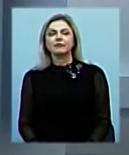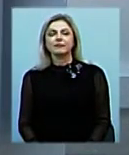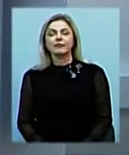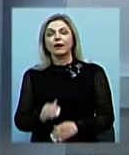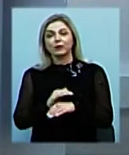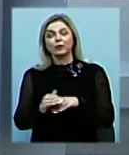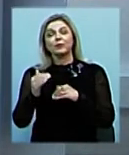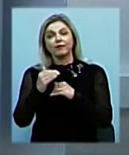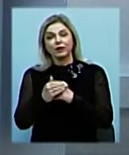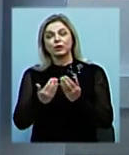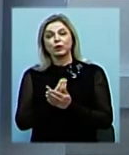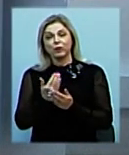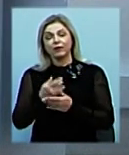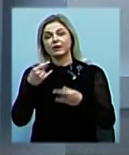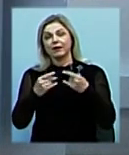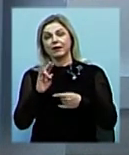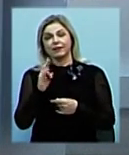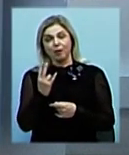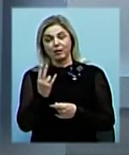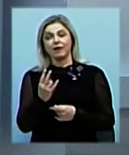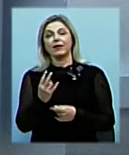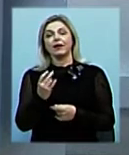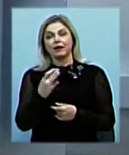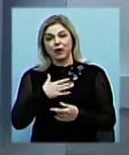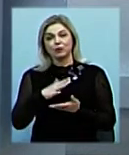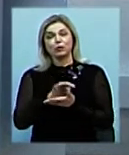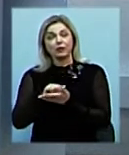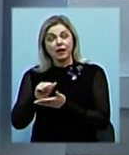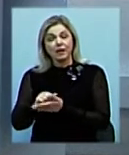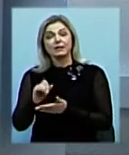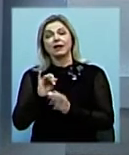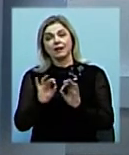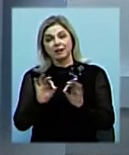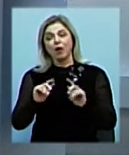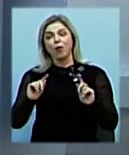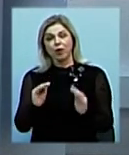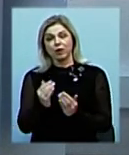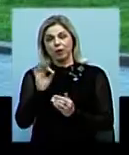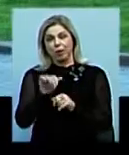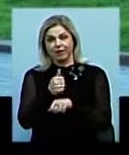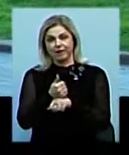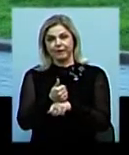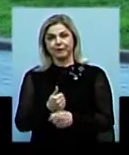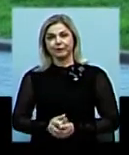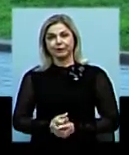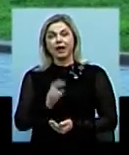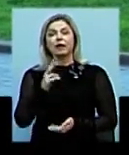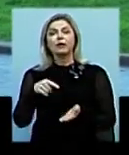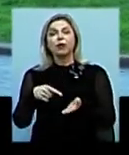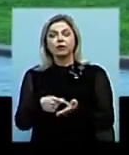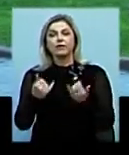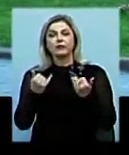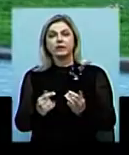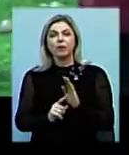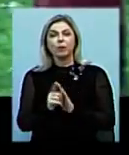Добрий вечір, новини на телеканалі Миколаїв. Я Наталія Забазнова, а на початку коротко про головне. У Миколаїві сьогодні